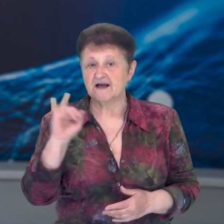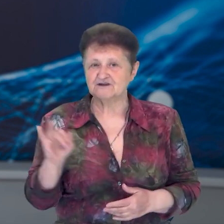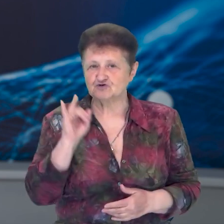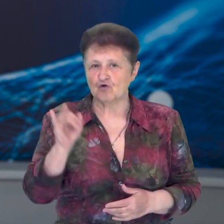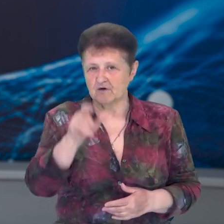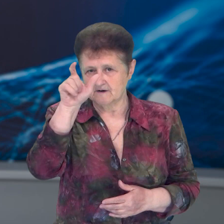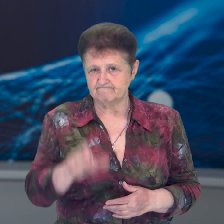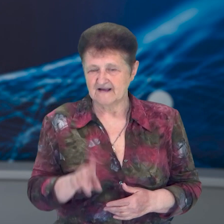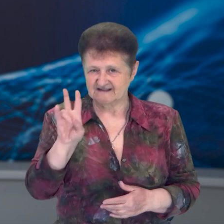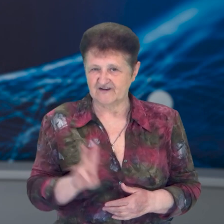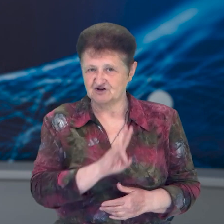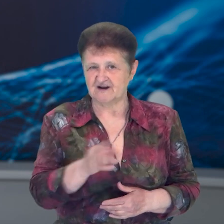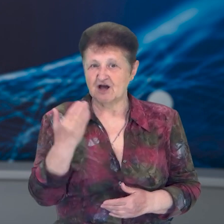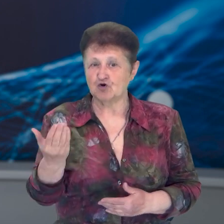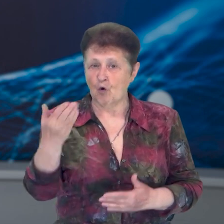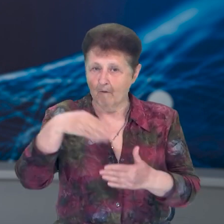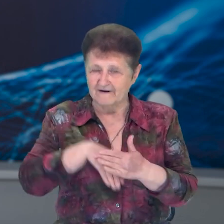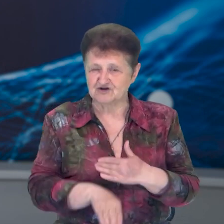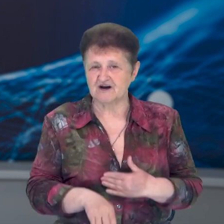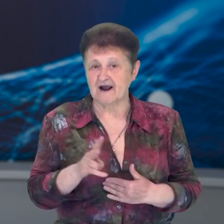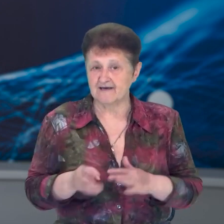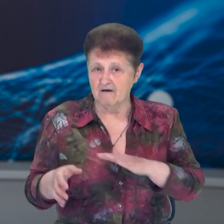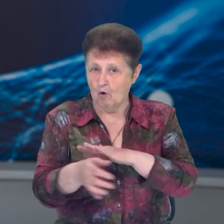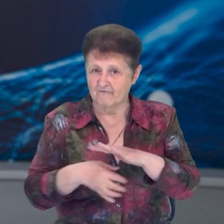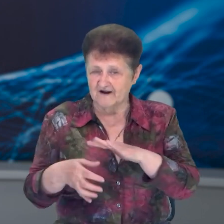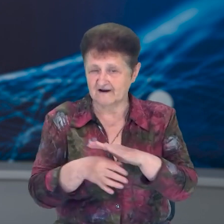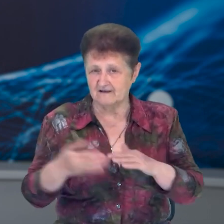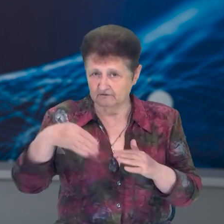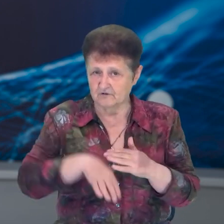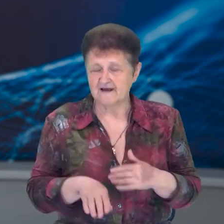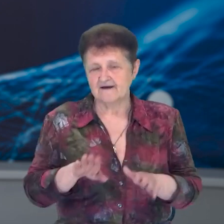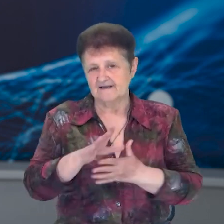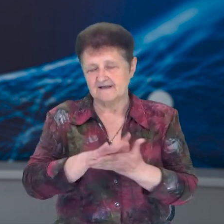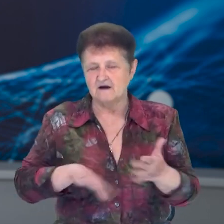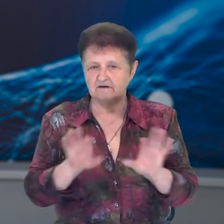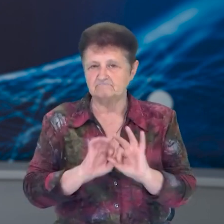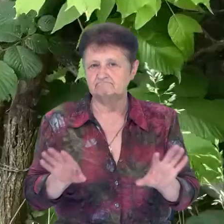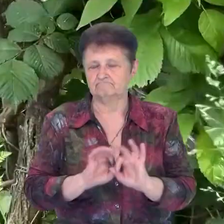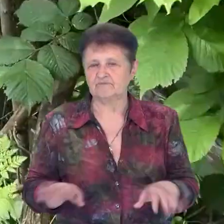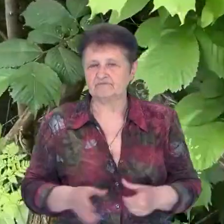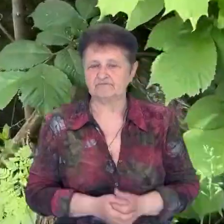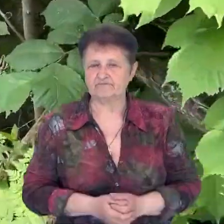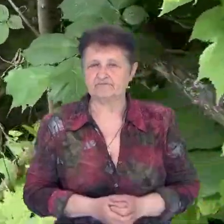священника, його печери і гори, у якій вона вирита – далі в сюжеті Олексія Коцепчука.